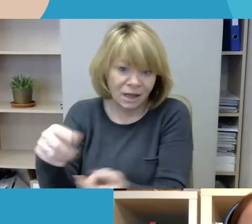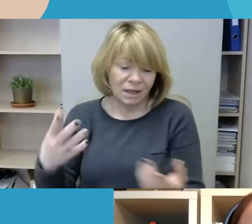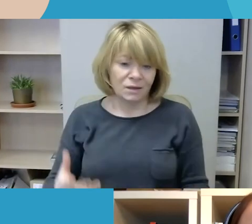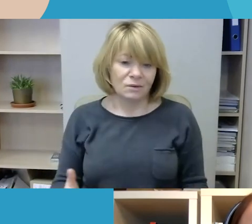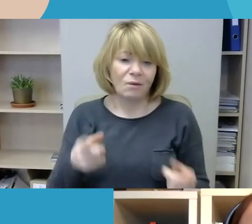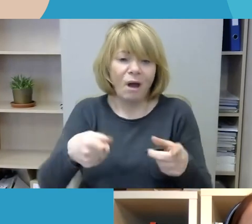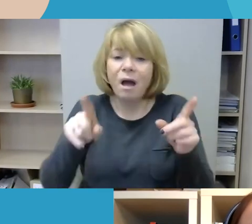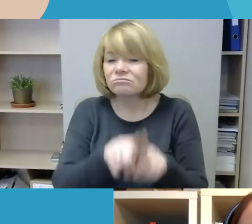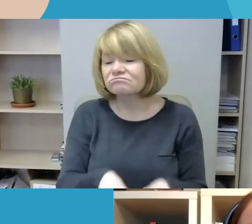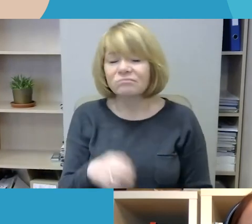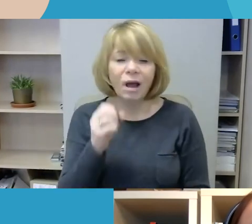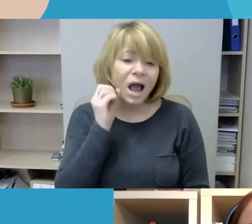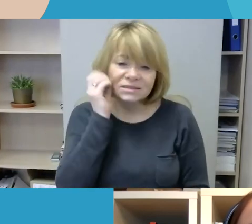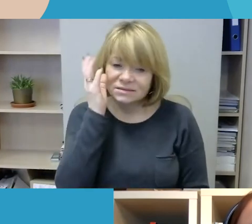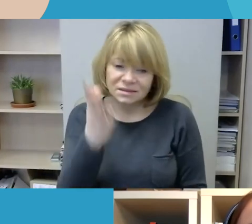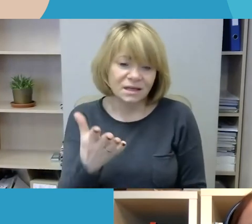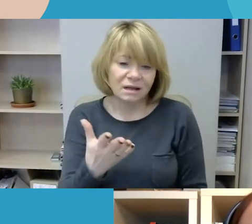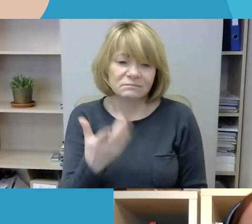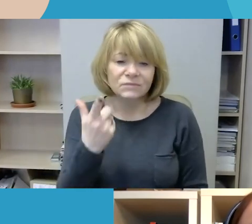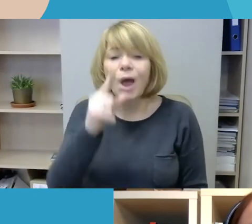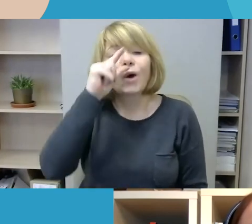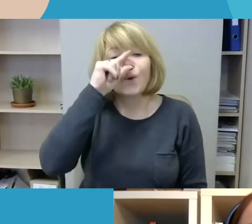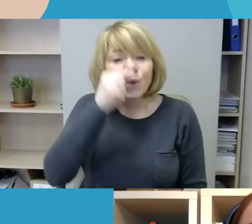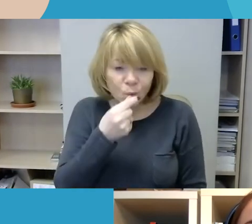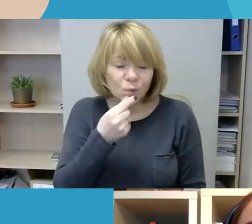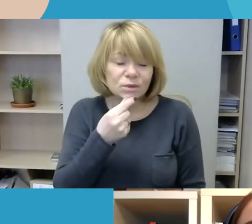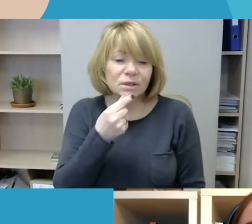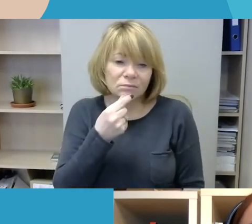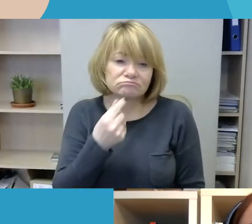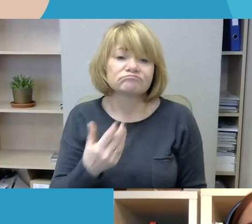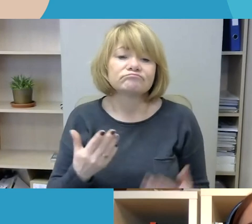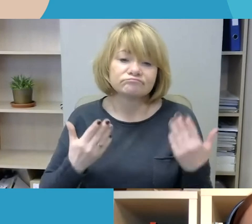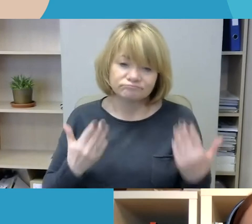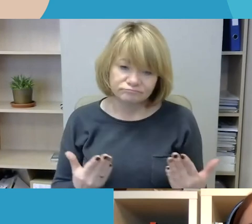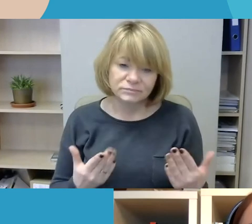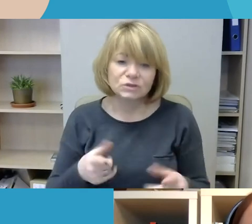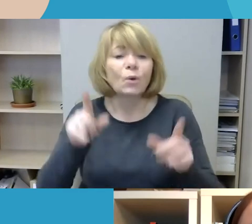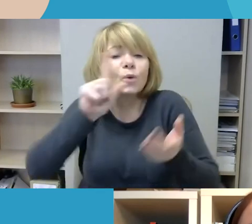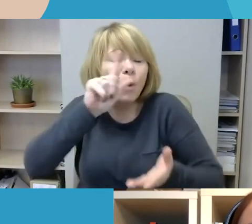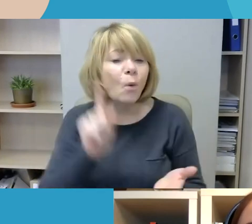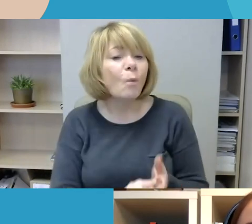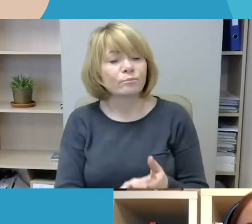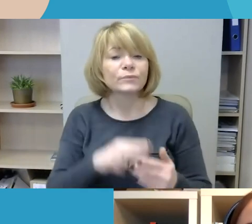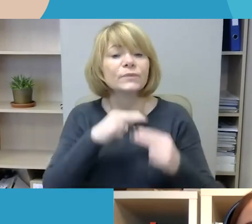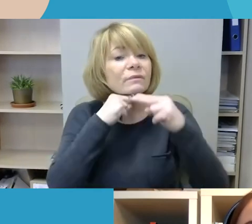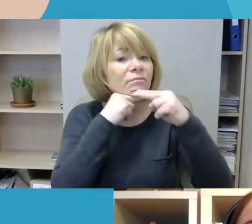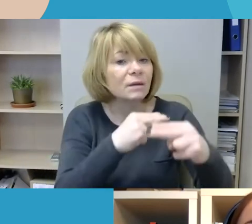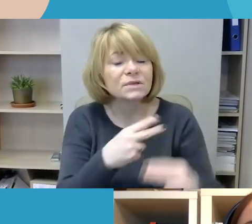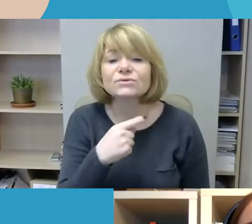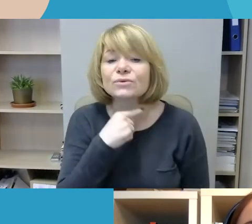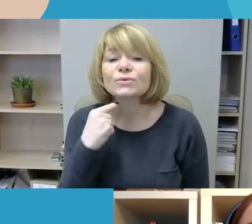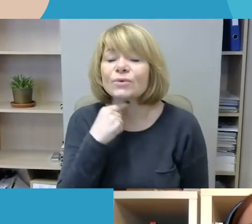kasdienybėje. Ir tai yra liūdnas dalykas, kurią mes turėtumėm skirti didesnį dėmesį ir